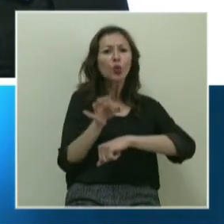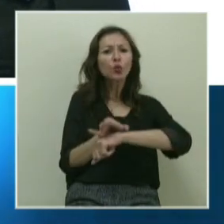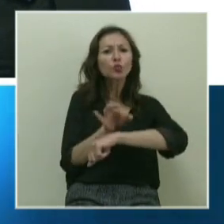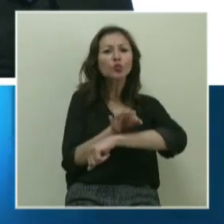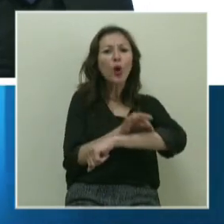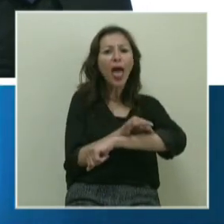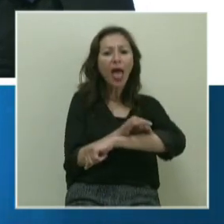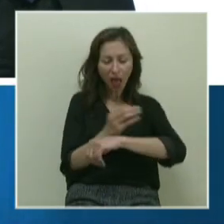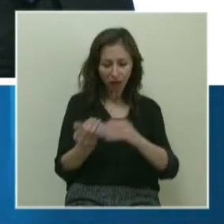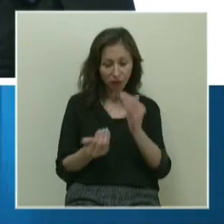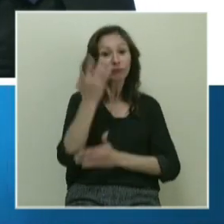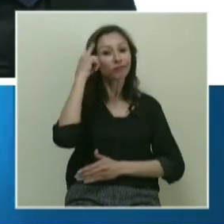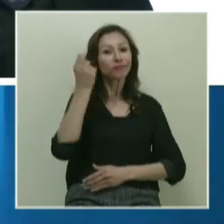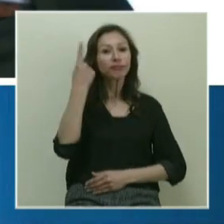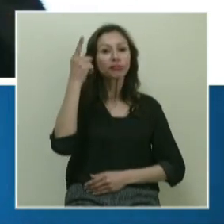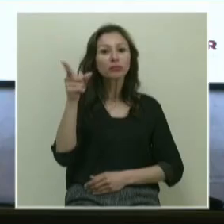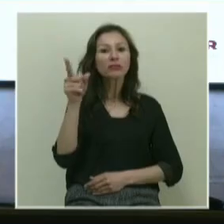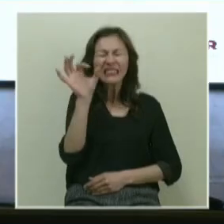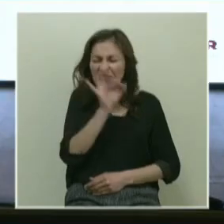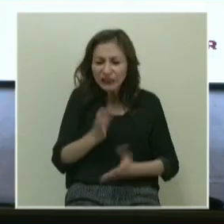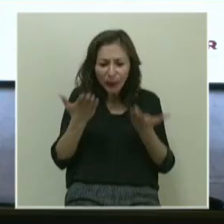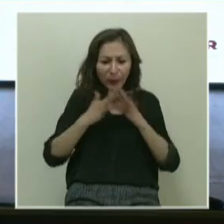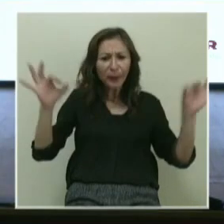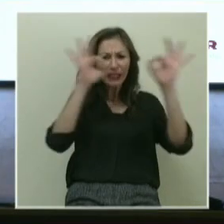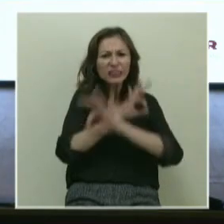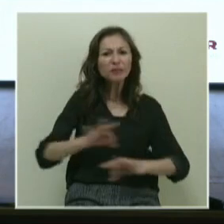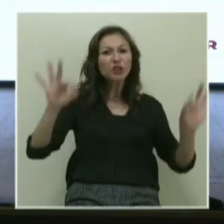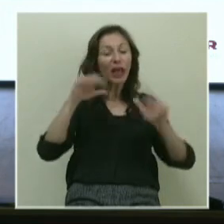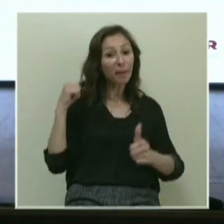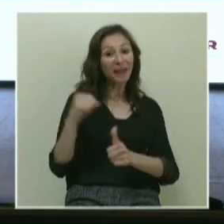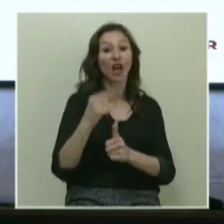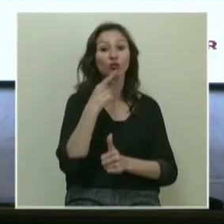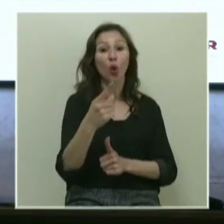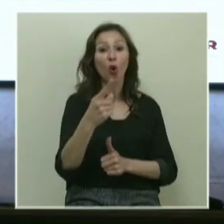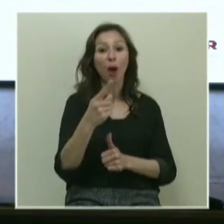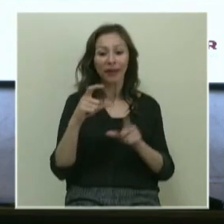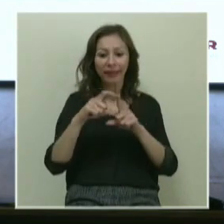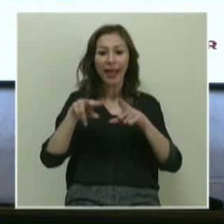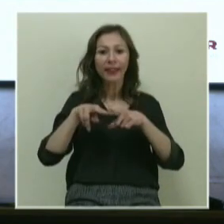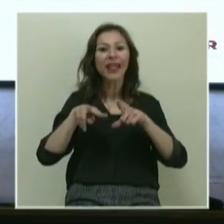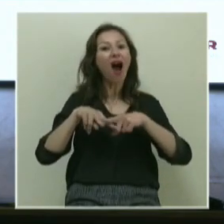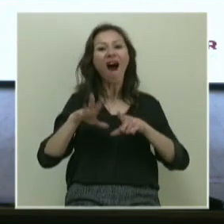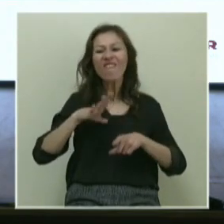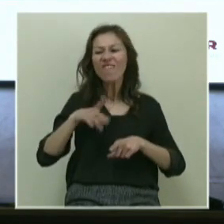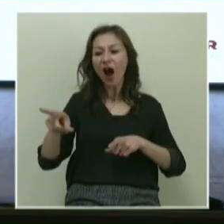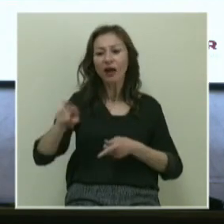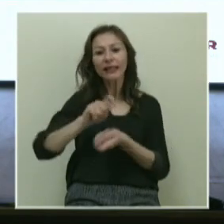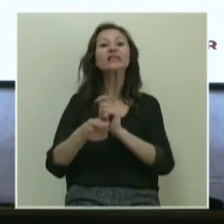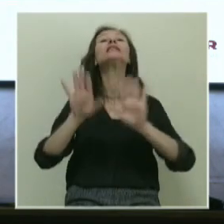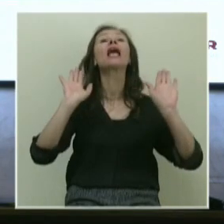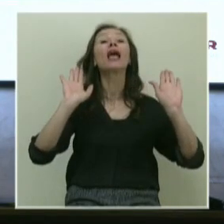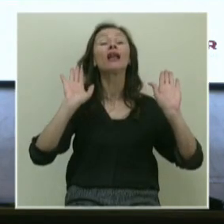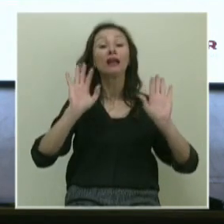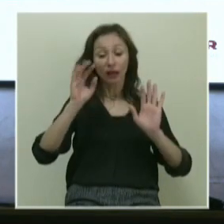yarattı. Hiç yoktan, hiç yoktan. Bakın bir daha söylüyorum. Var olan bir DNA'yı değiştirmiyor. Yukarıdan aşağı sentetik biyoloji değil.